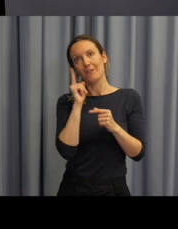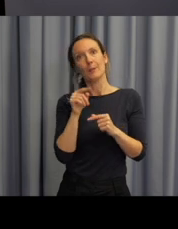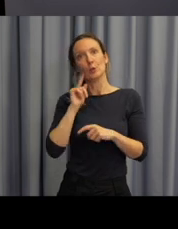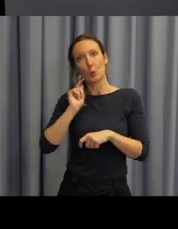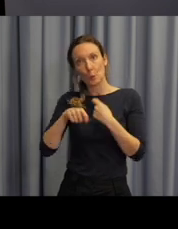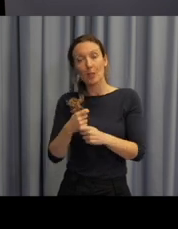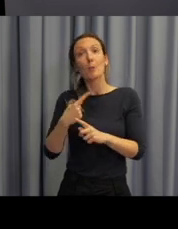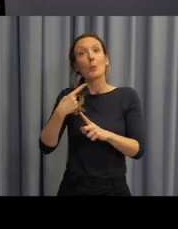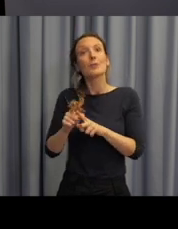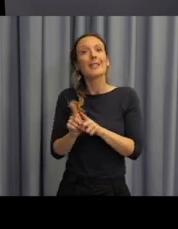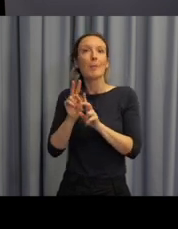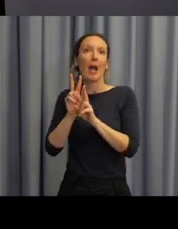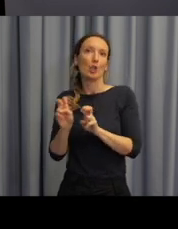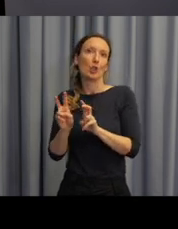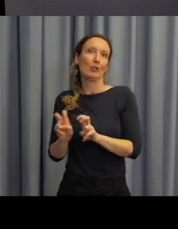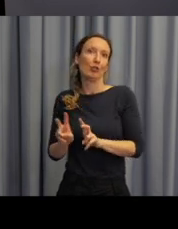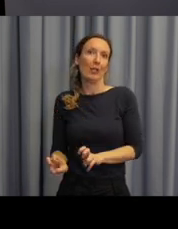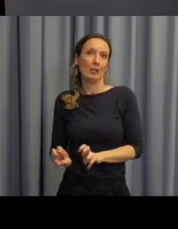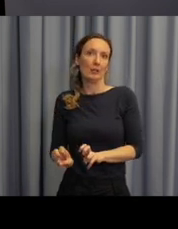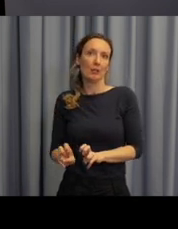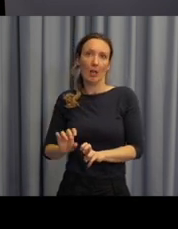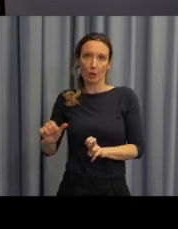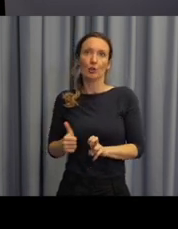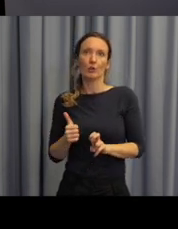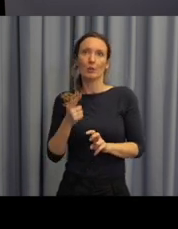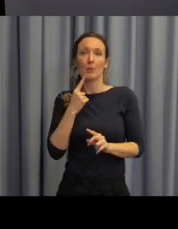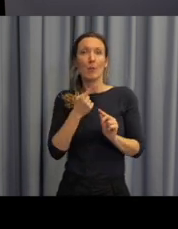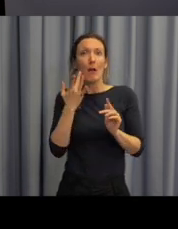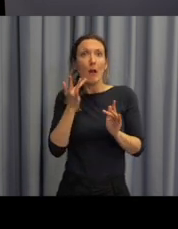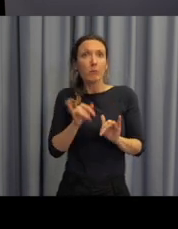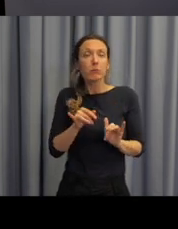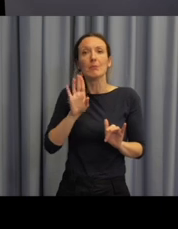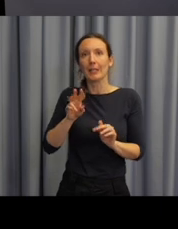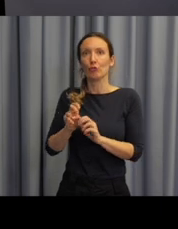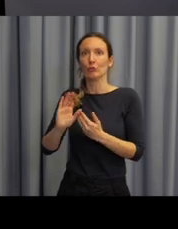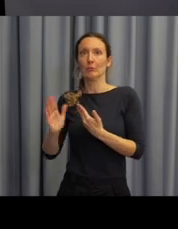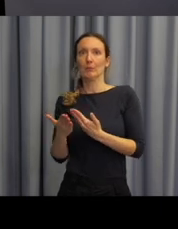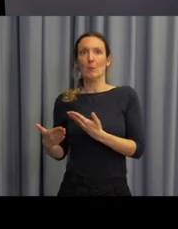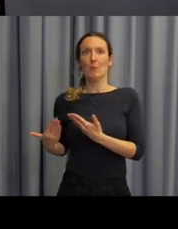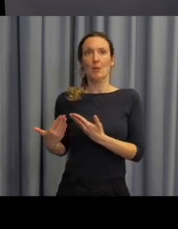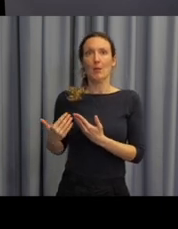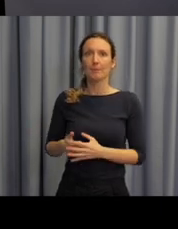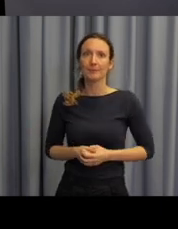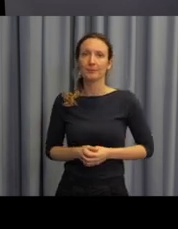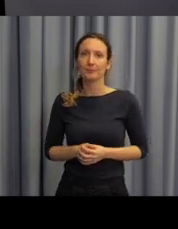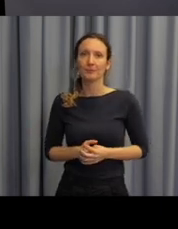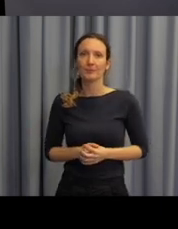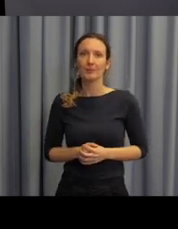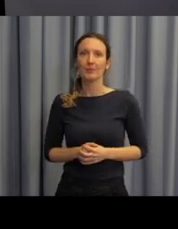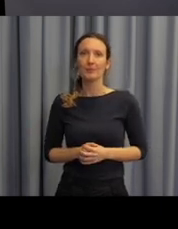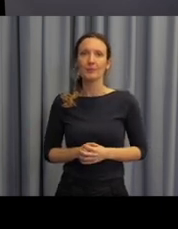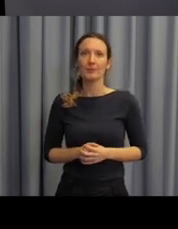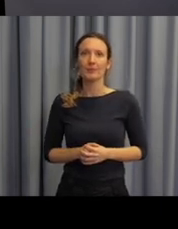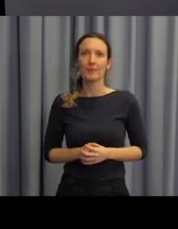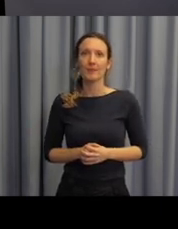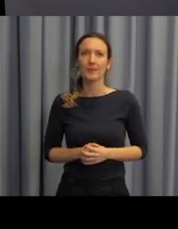všechny mají klíčky k jednotlivým vybraným cvičením. Ty metodické úvody si těm